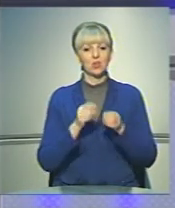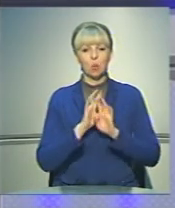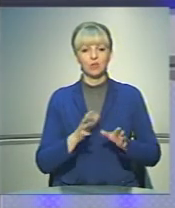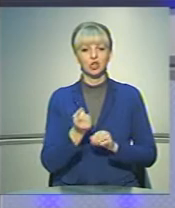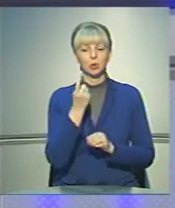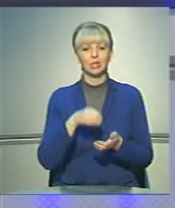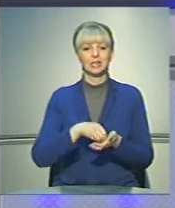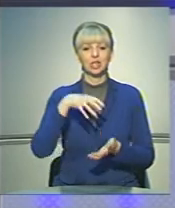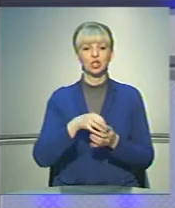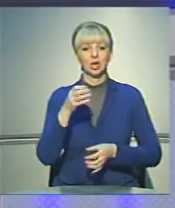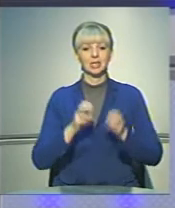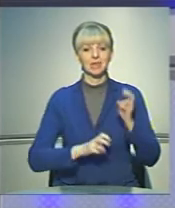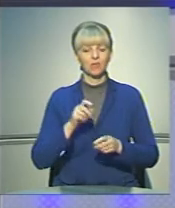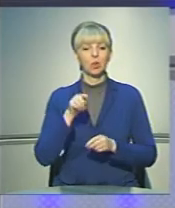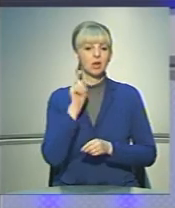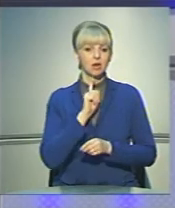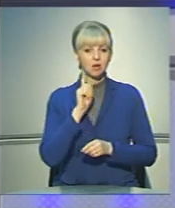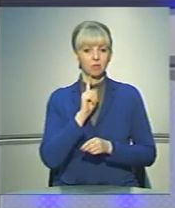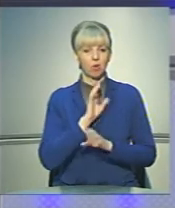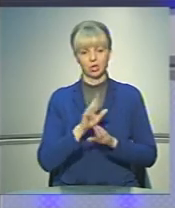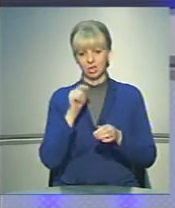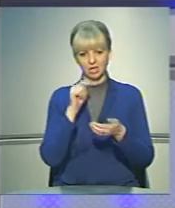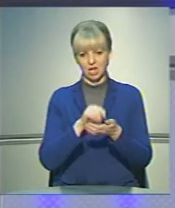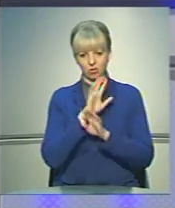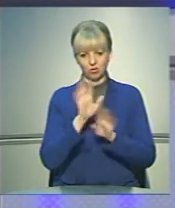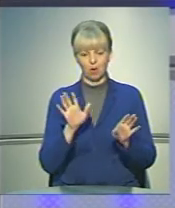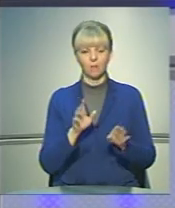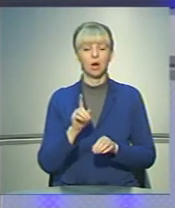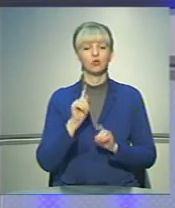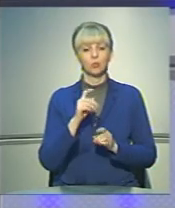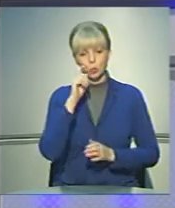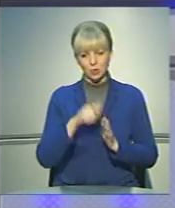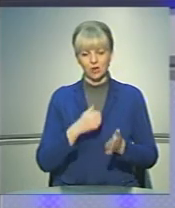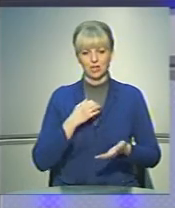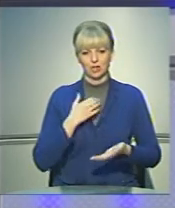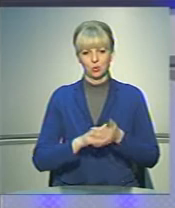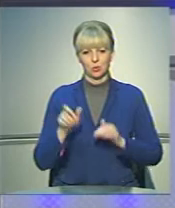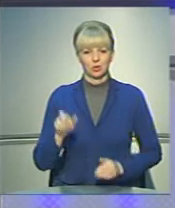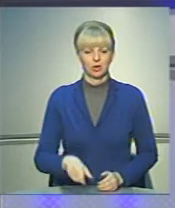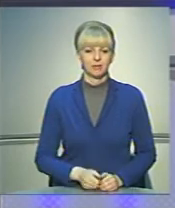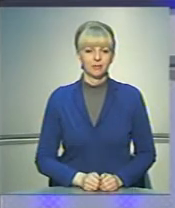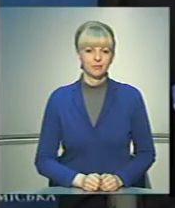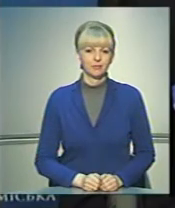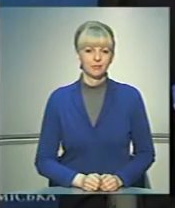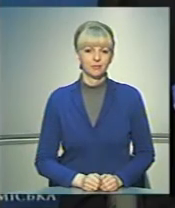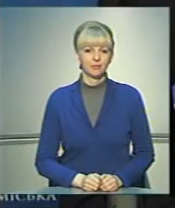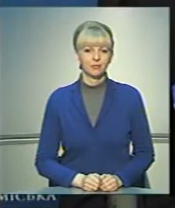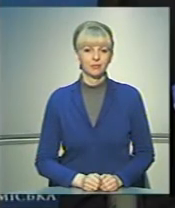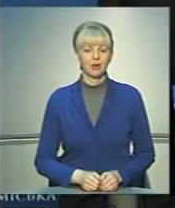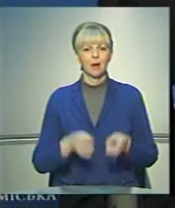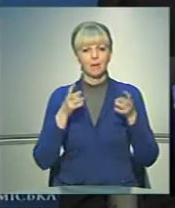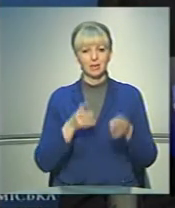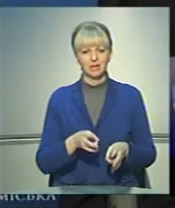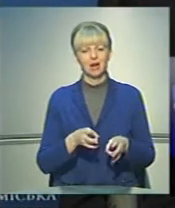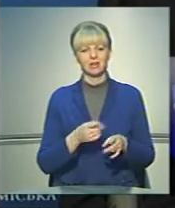на Дріждзаводі. Але її поки що не чіпатимуть. Чому, дізнавалася Анастасія Кукоячук. Віддація – це слово